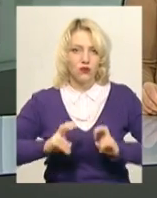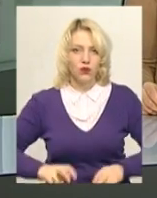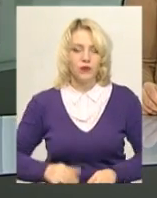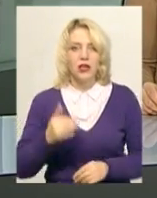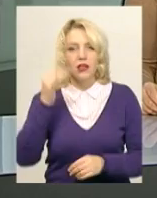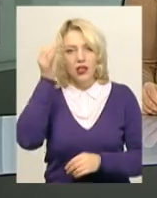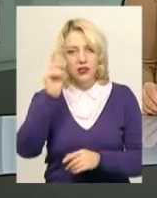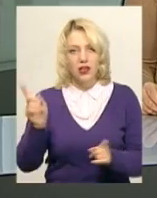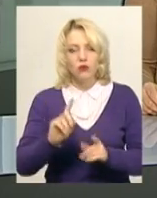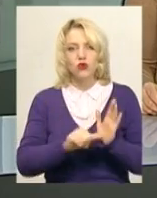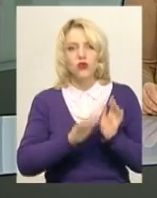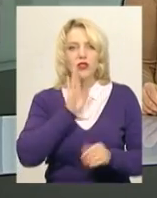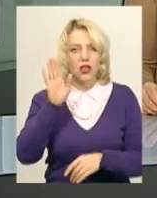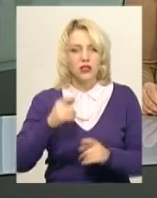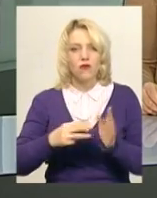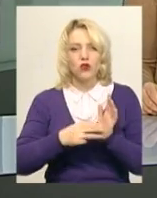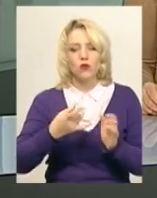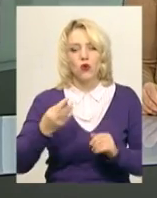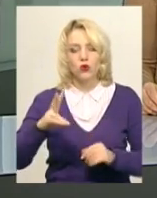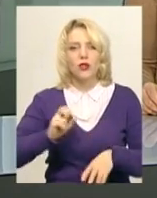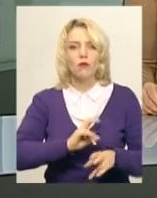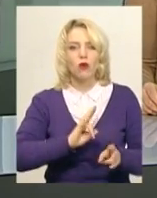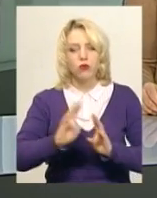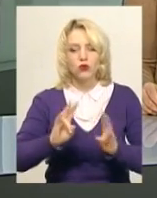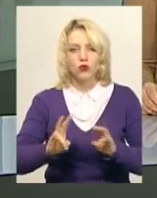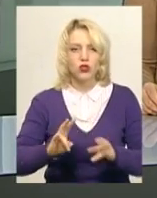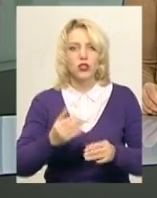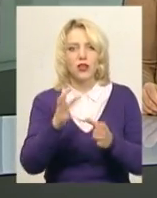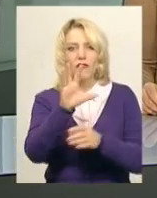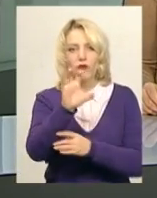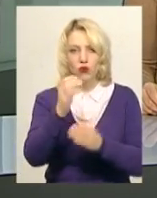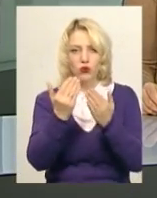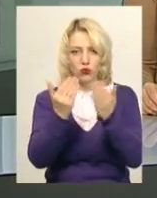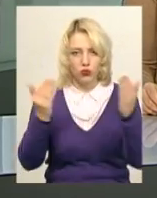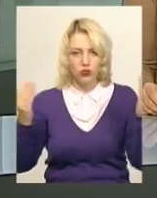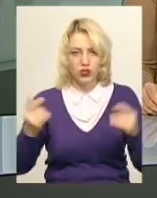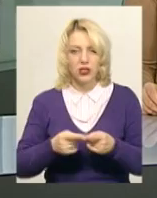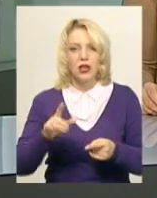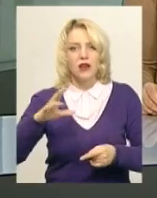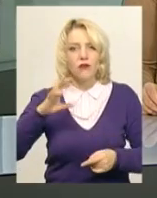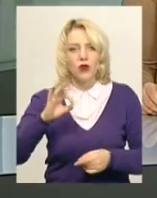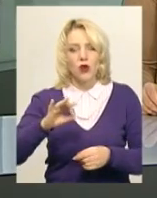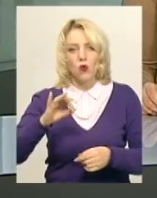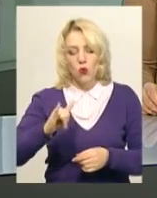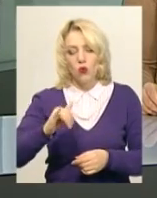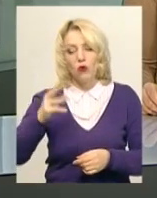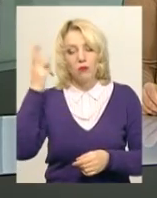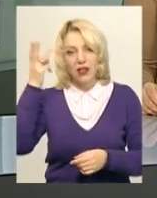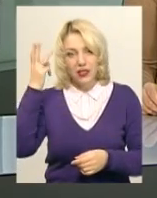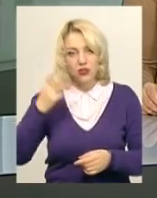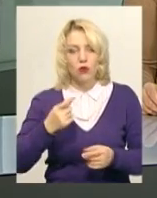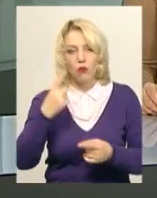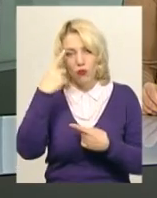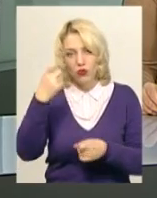Нагадаю, о 6-й ранку 8 грудня про пошкодження меморіальної дошки з фотографіями героїв Небесній сотні у Хмельницькому поліції повідомив